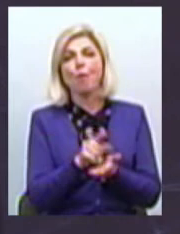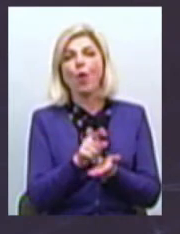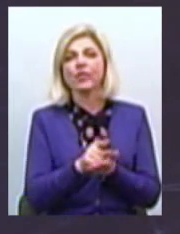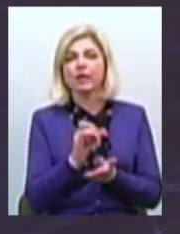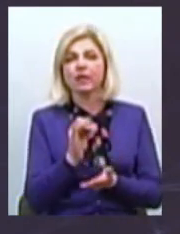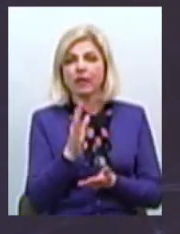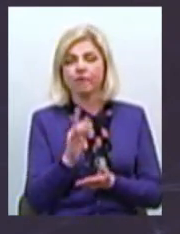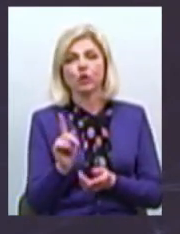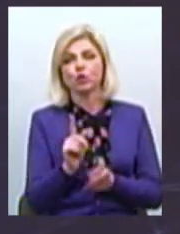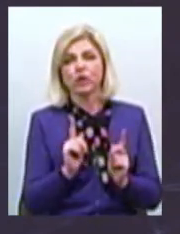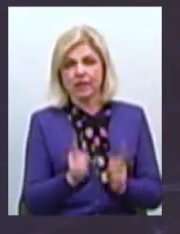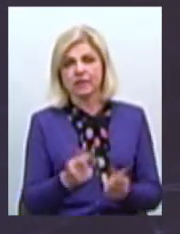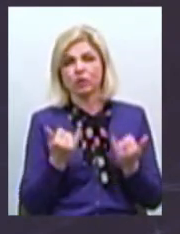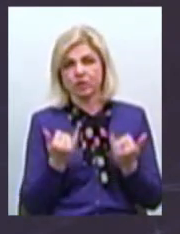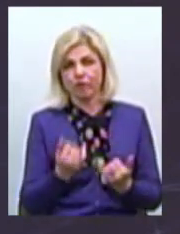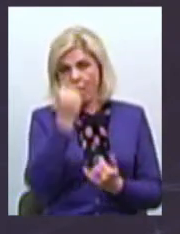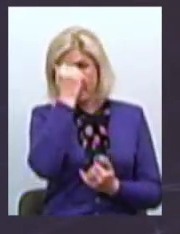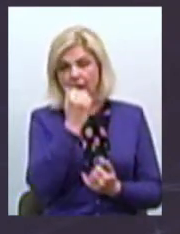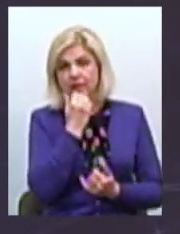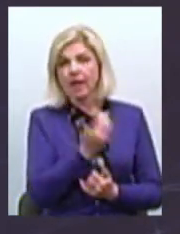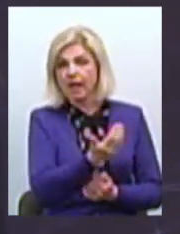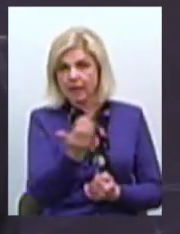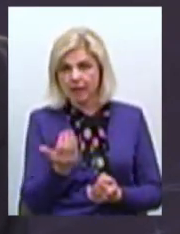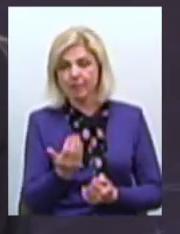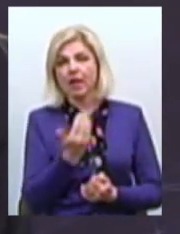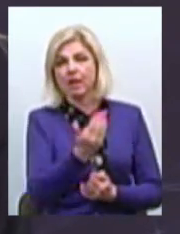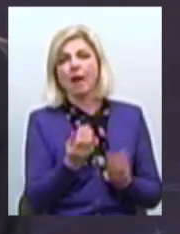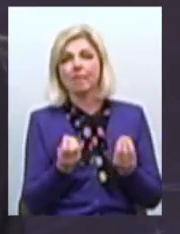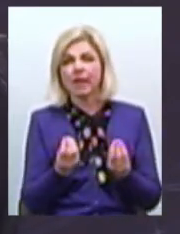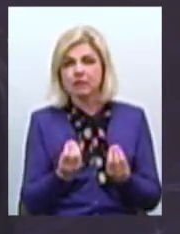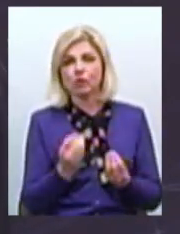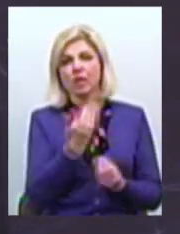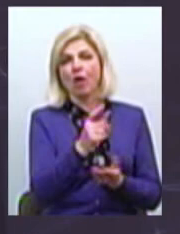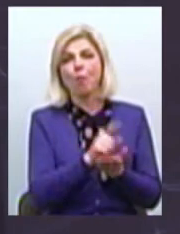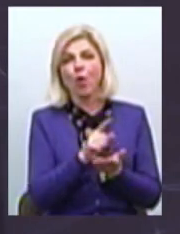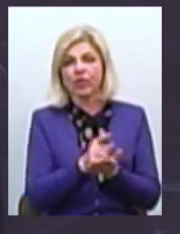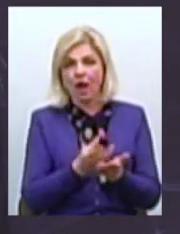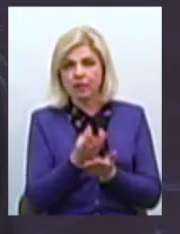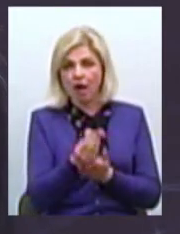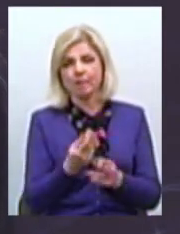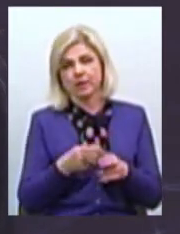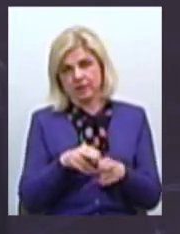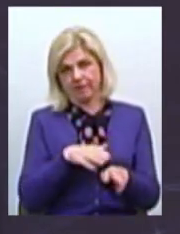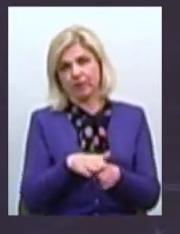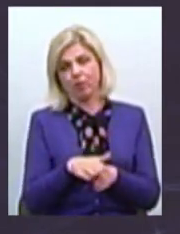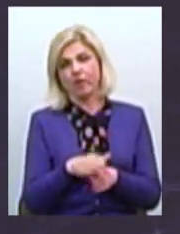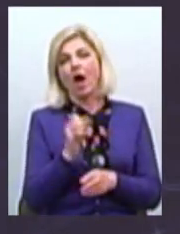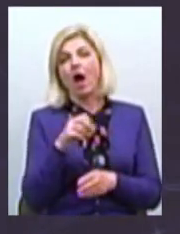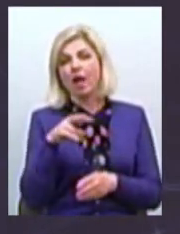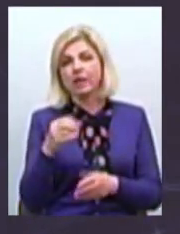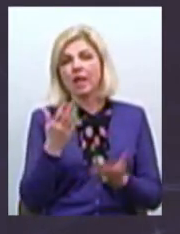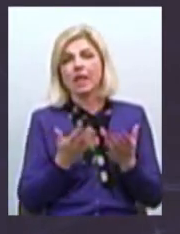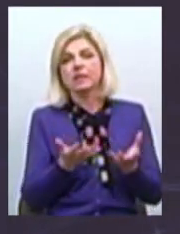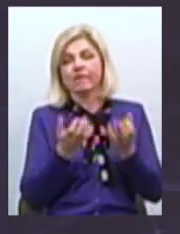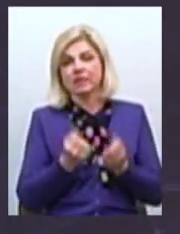дійсно сьогодні І саме завдяки їм і їх бізнесу, їх податкам відбувається це Але в той же час, якщо брати по